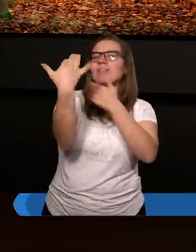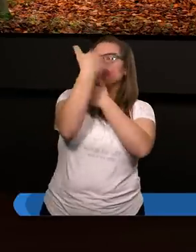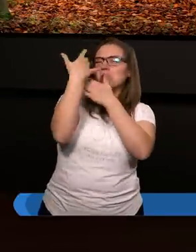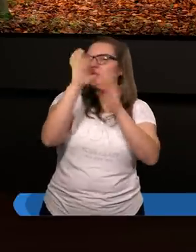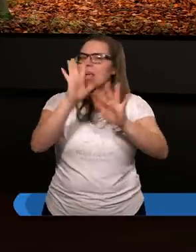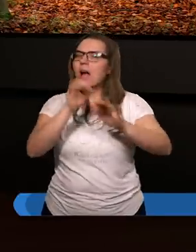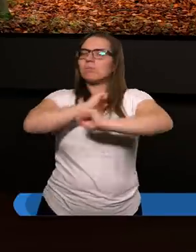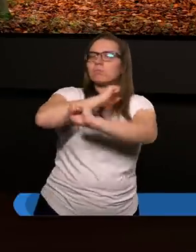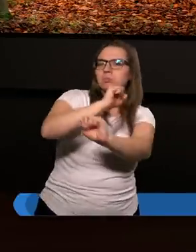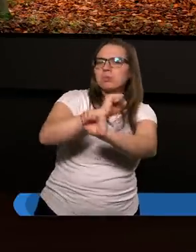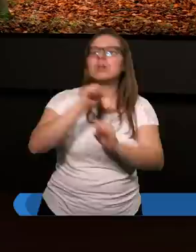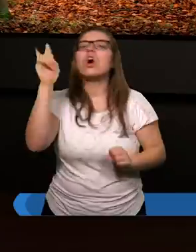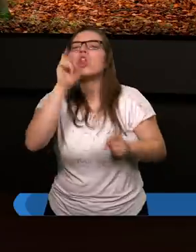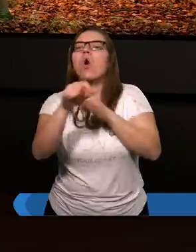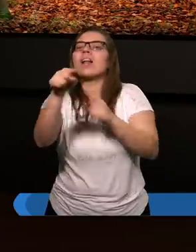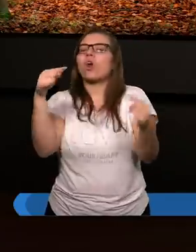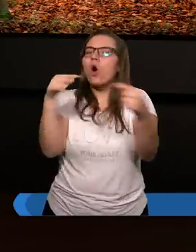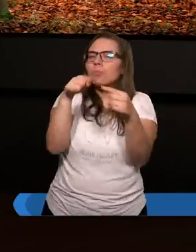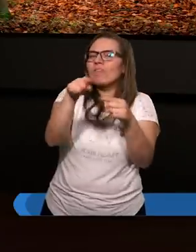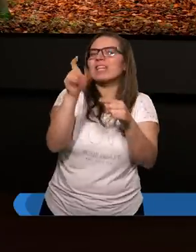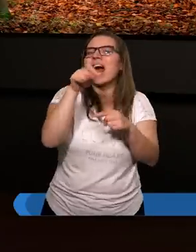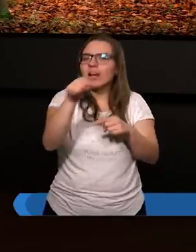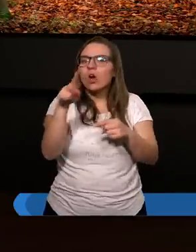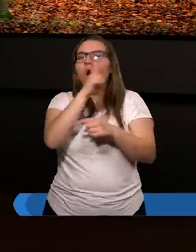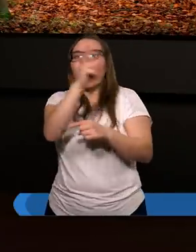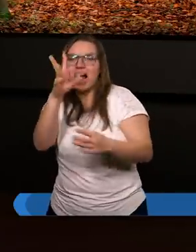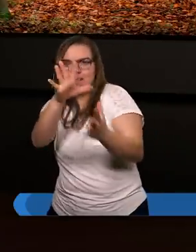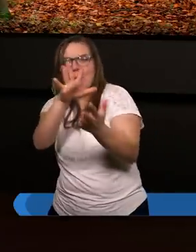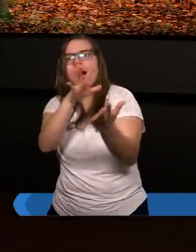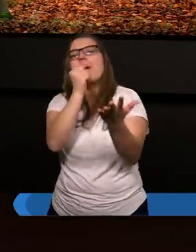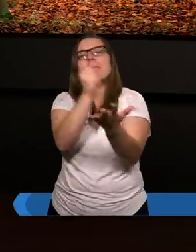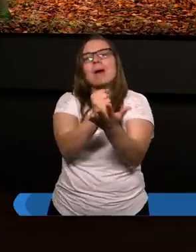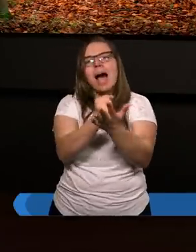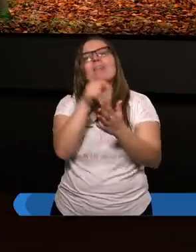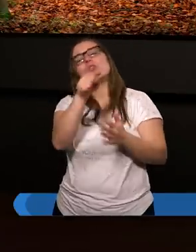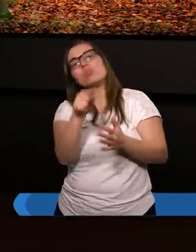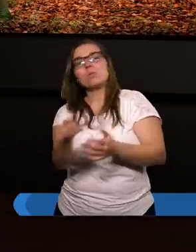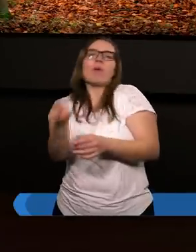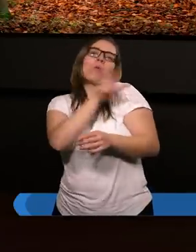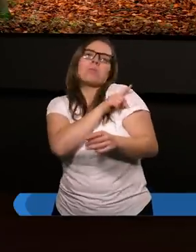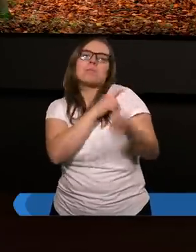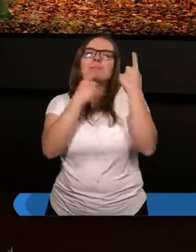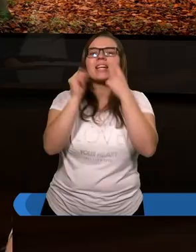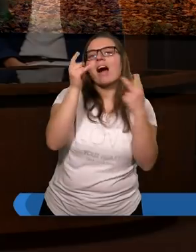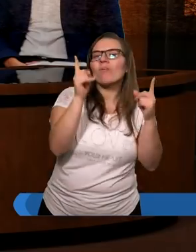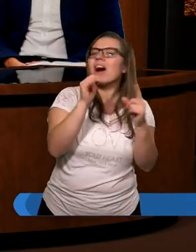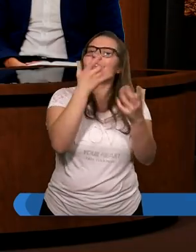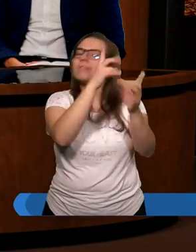Kto jest za to odpowiedzialny? Czy każdy ma prawo sobie sądzić jak uważa?